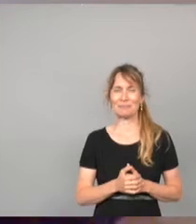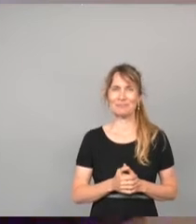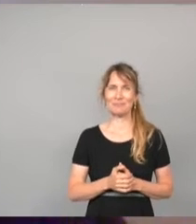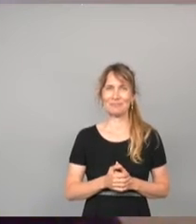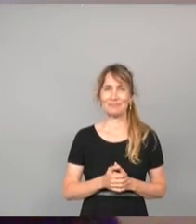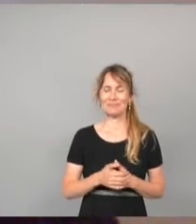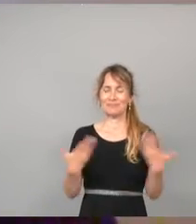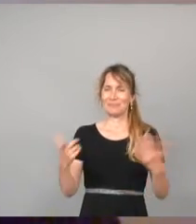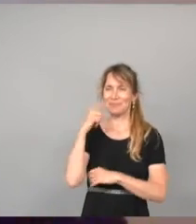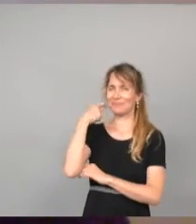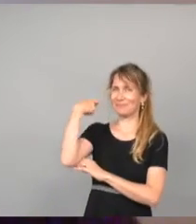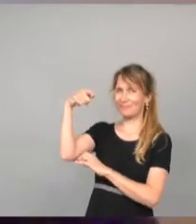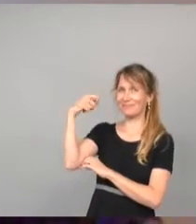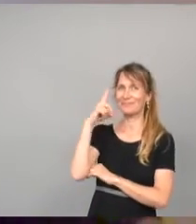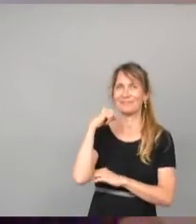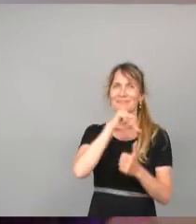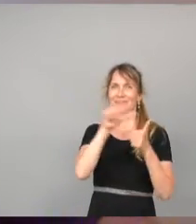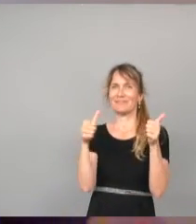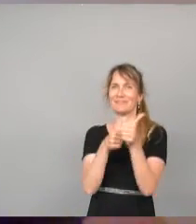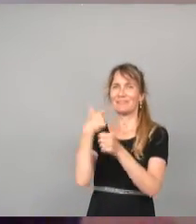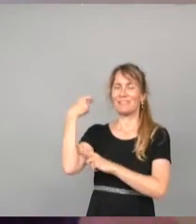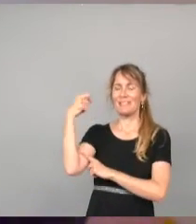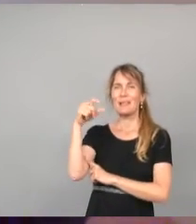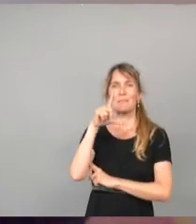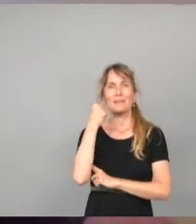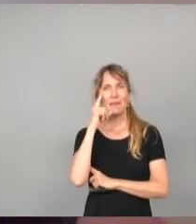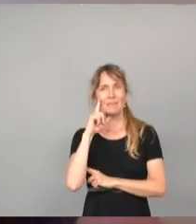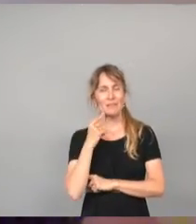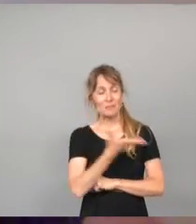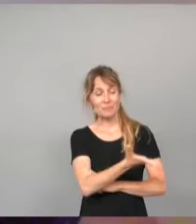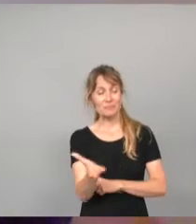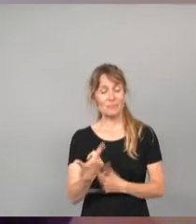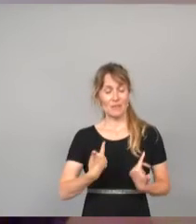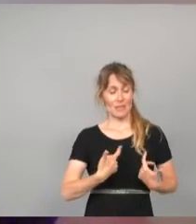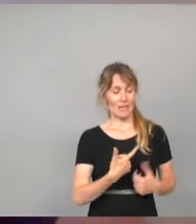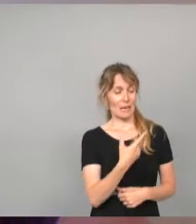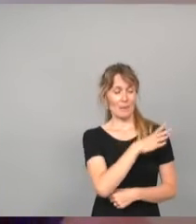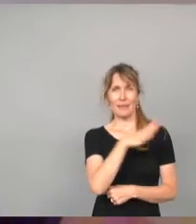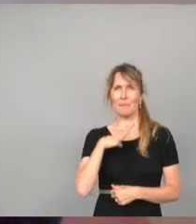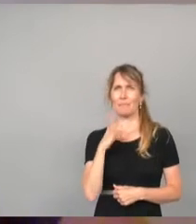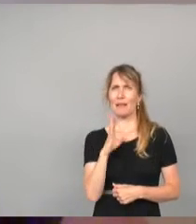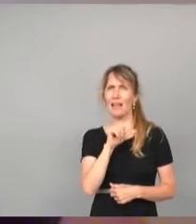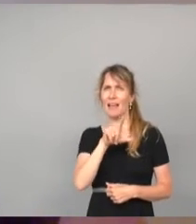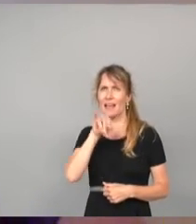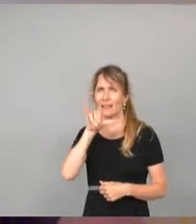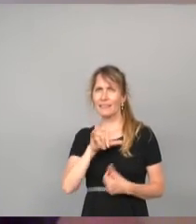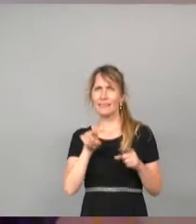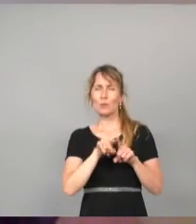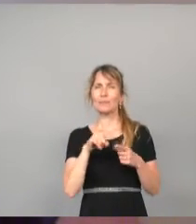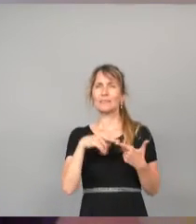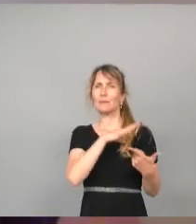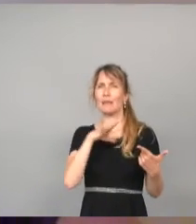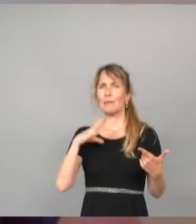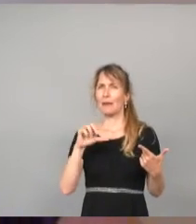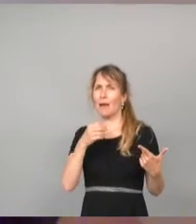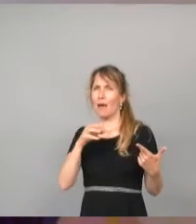Monsieur le Président, Monsieur le Vice-président, Mesdames et Messieurs, Mes collègues Stéphane Bally et Mélissa Camara ont déjà pointé ce soir le